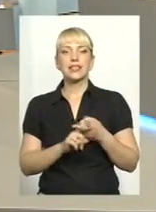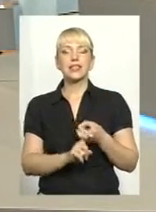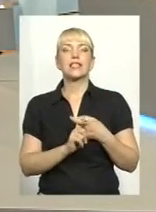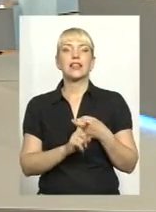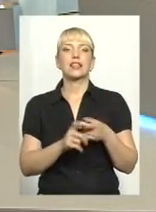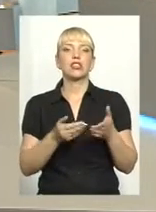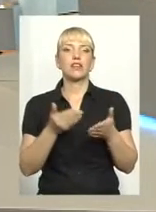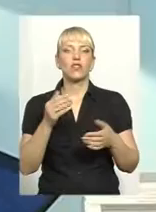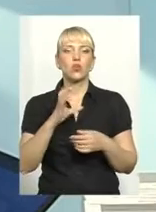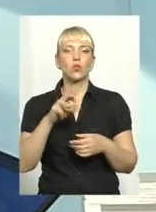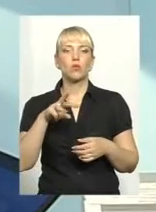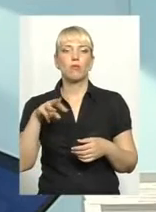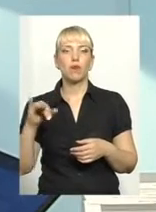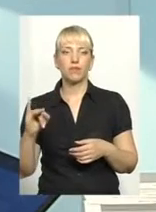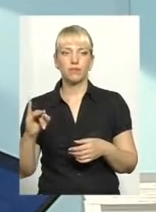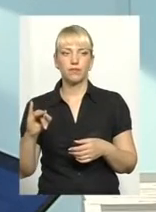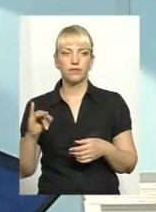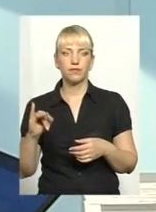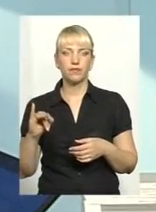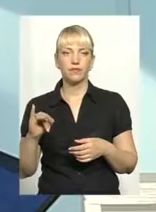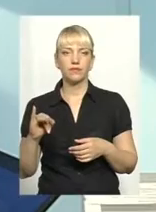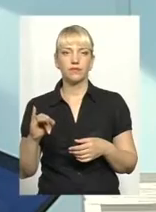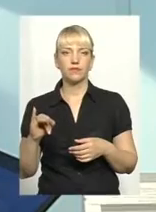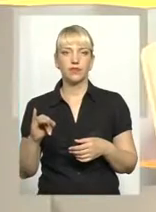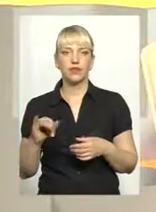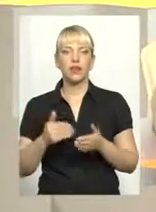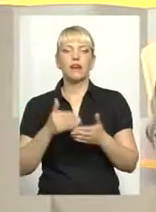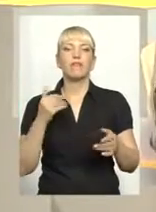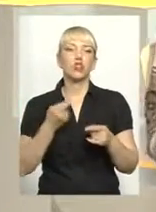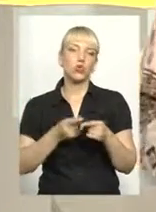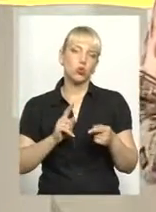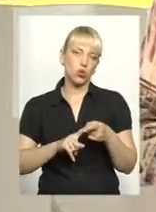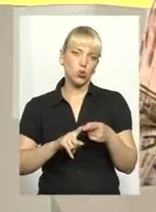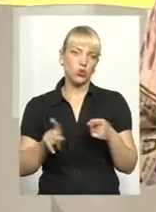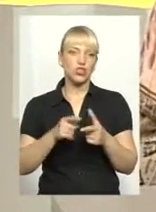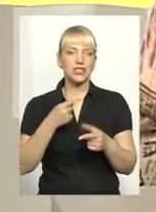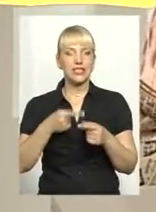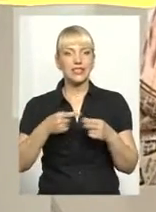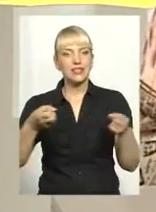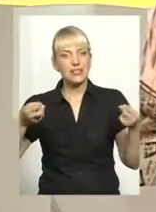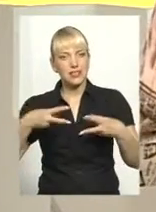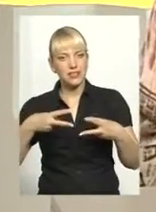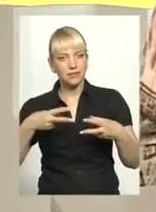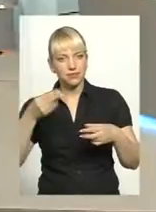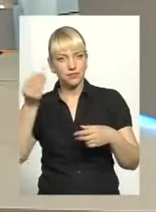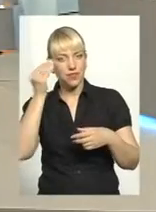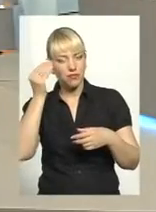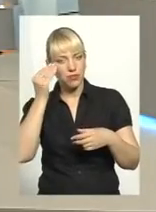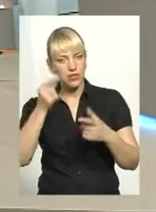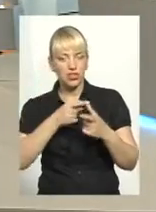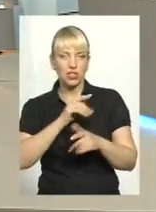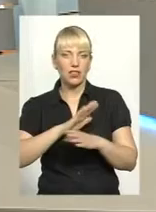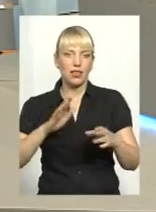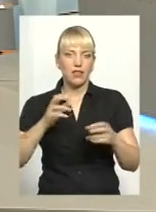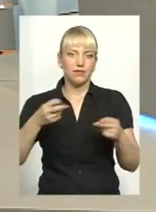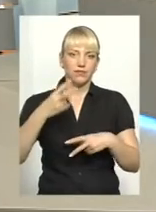від... Того, чи умисно, чи ненавмисно, це теж буде